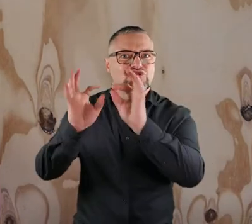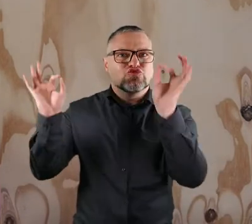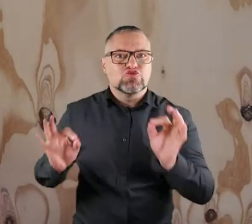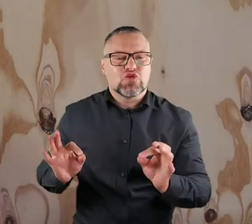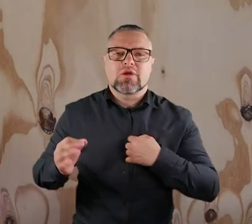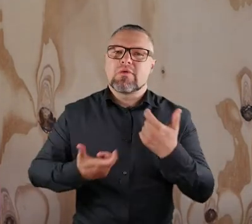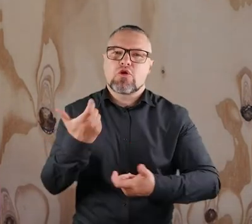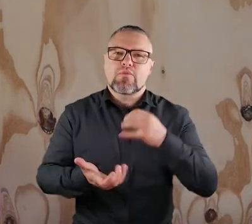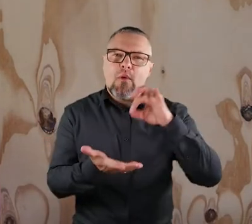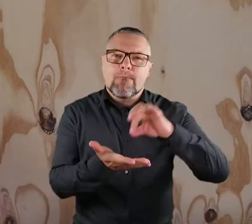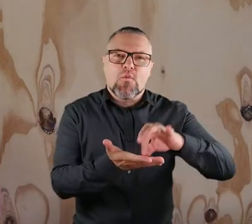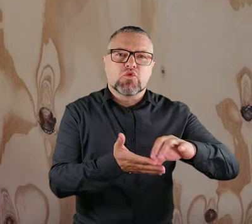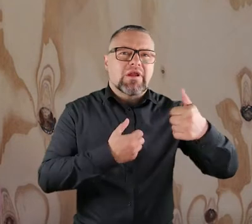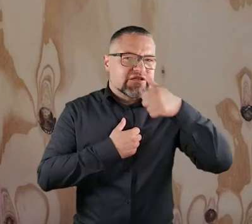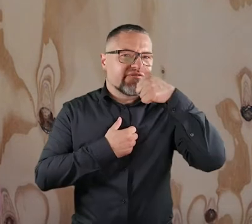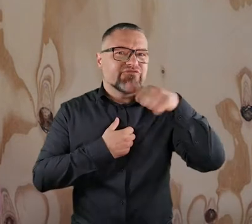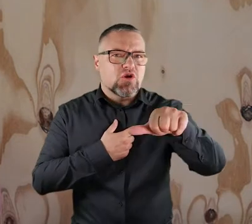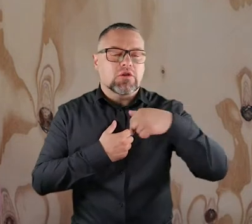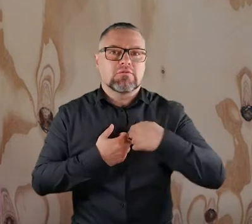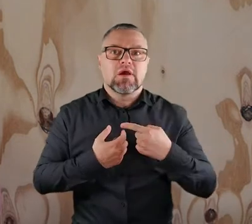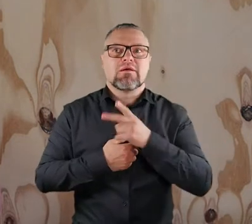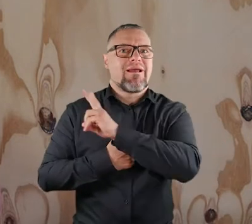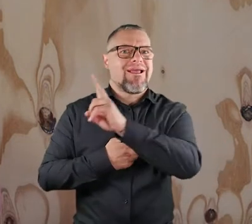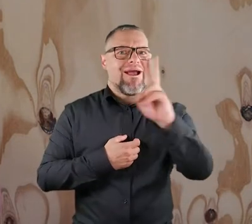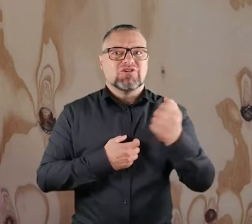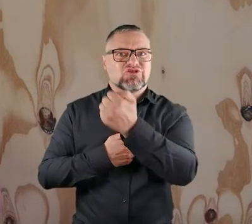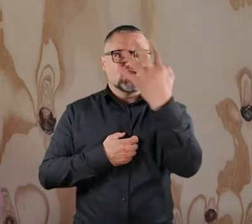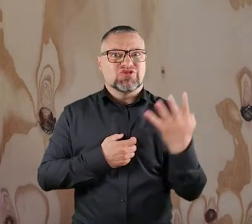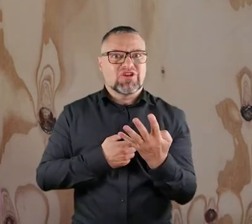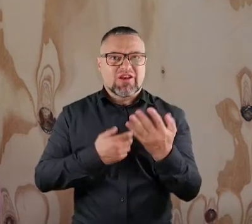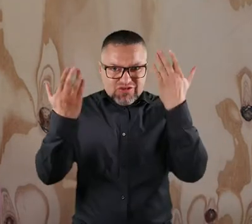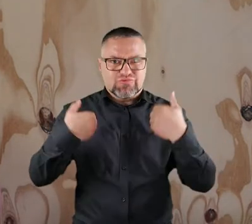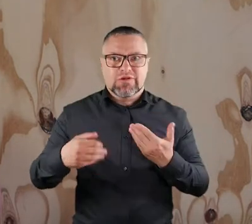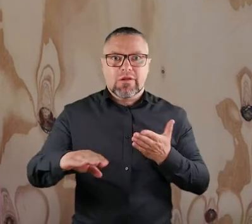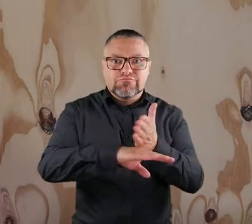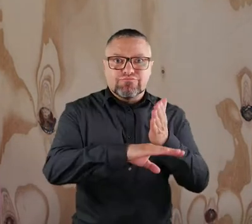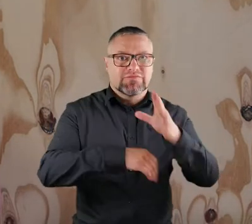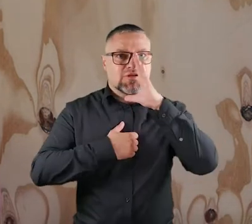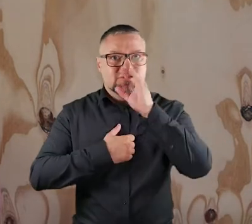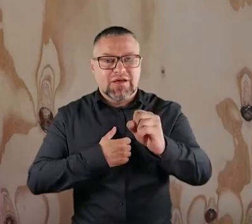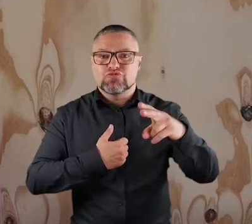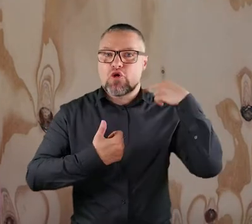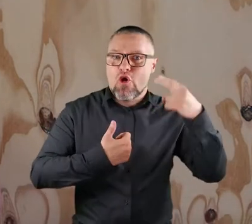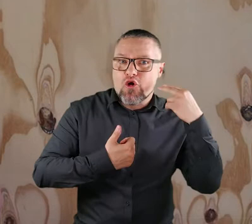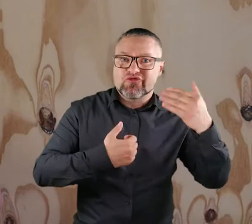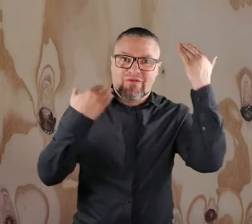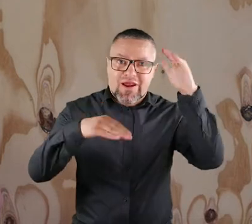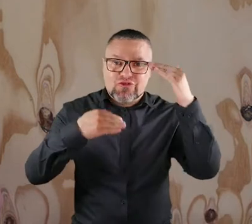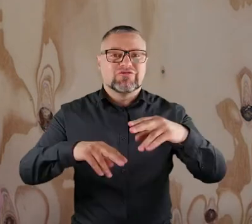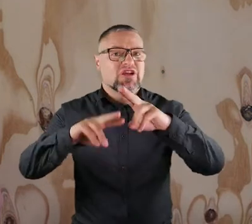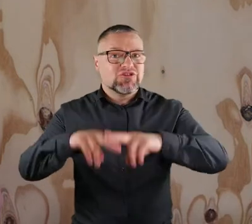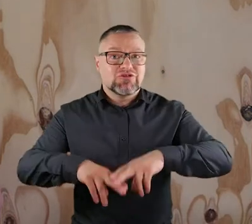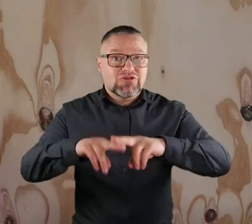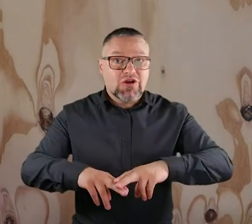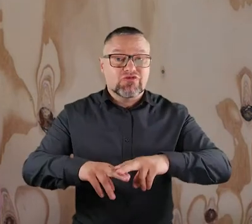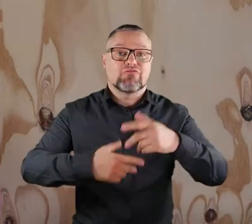Staramy się robić je bardzo regularnie, bo raz w tygodniu pojawiamy się na każdym z czterech naszych oddziałów w Zabrzu, Chorzowie, Katowicach